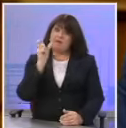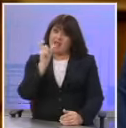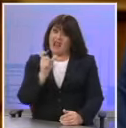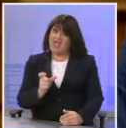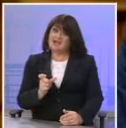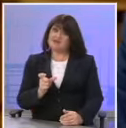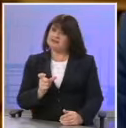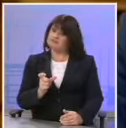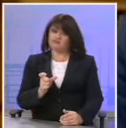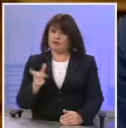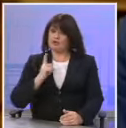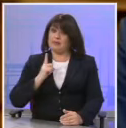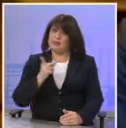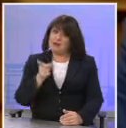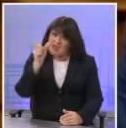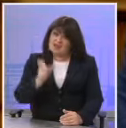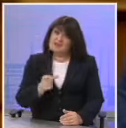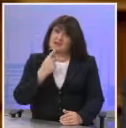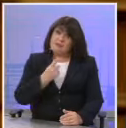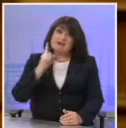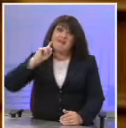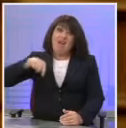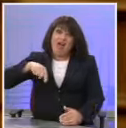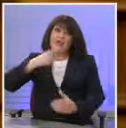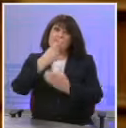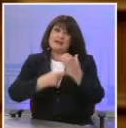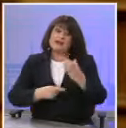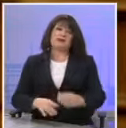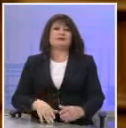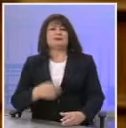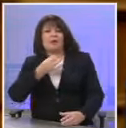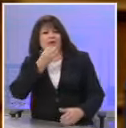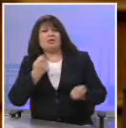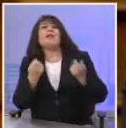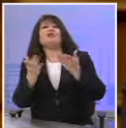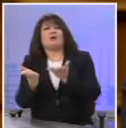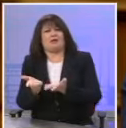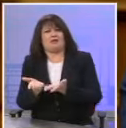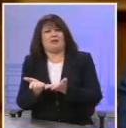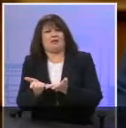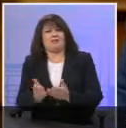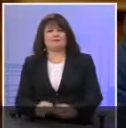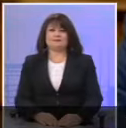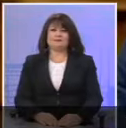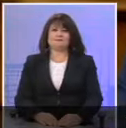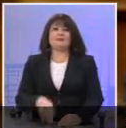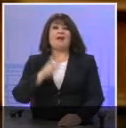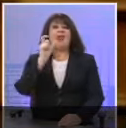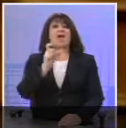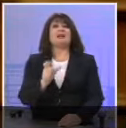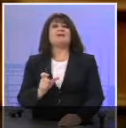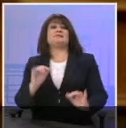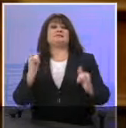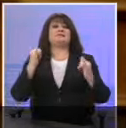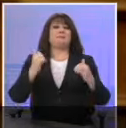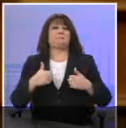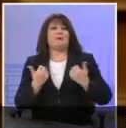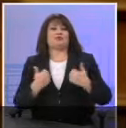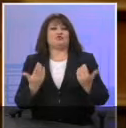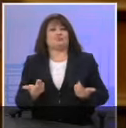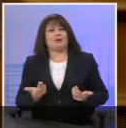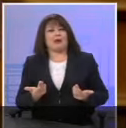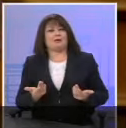Και μάλιστα κάνοντας κάποιες λεκτικές ακροβασίες. Διότι μέσα από την